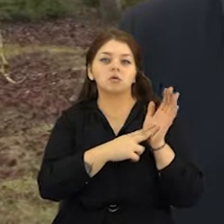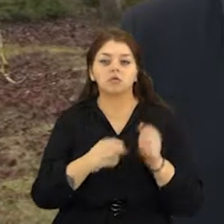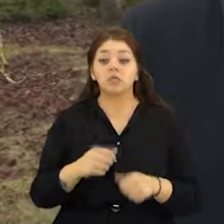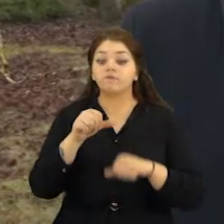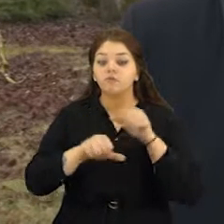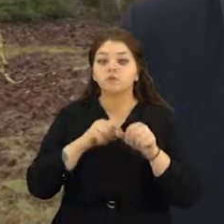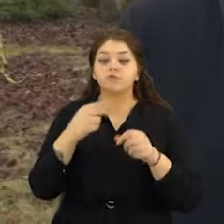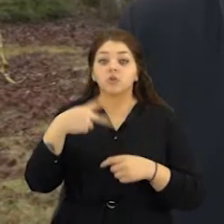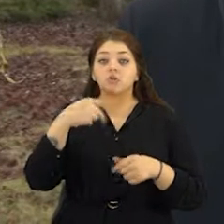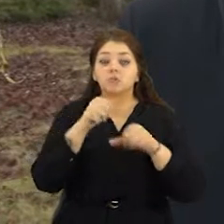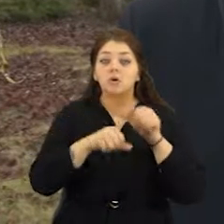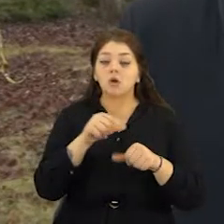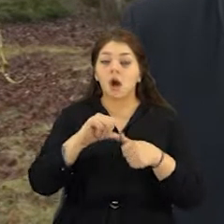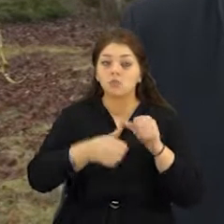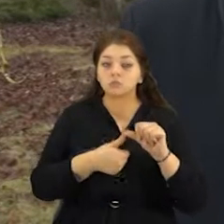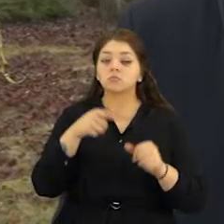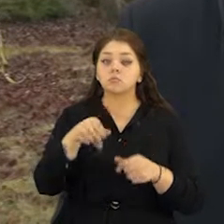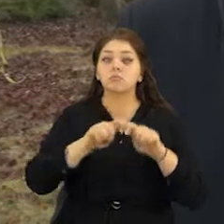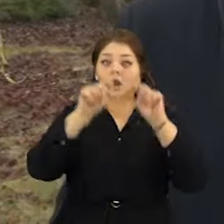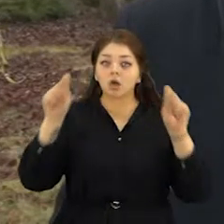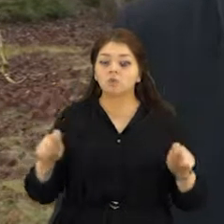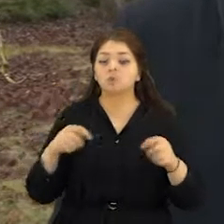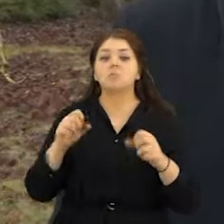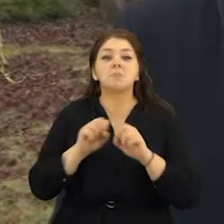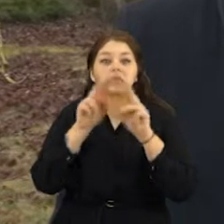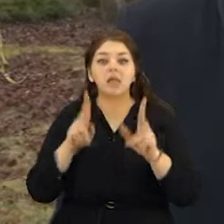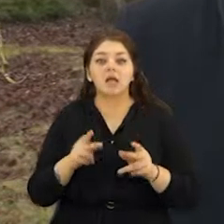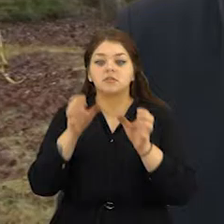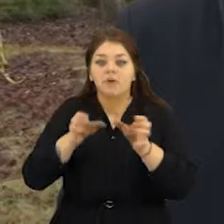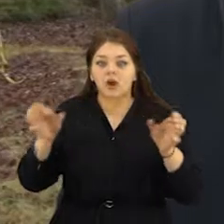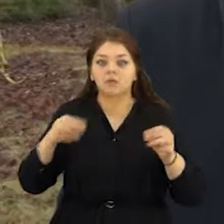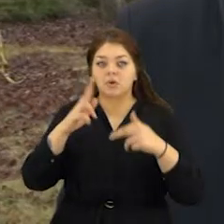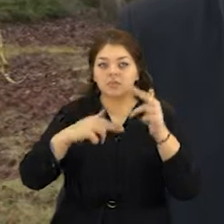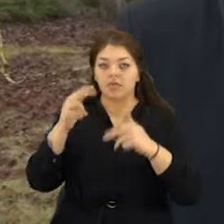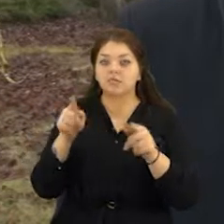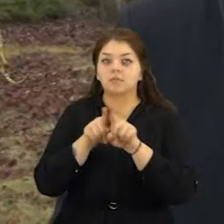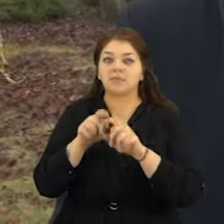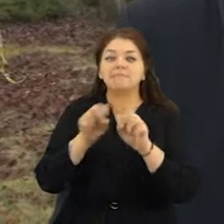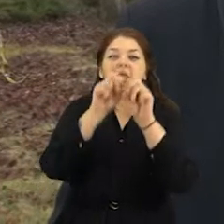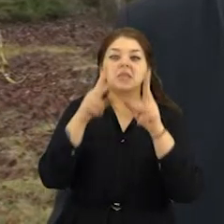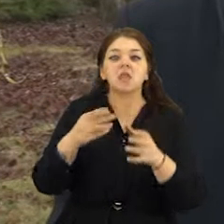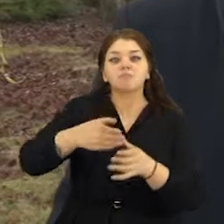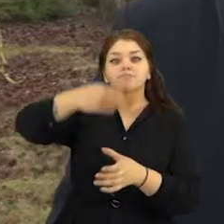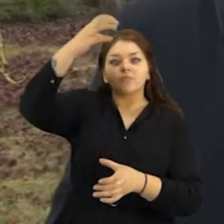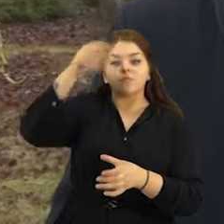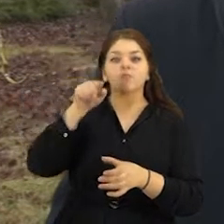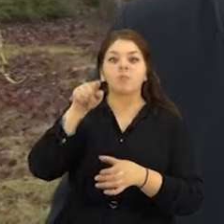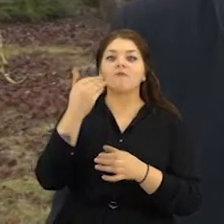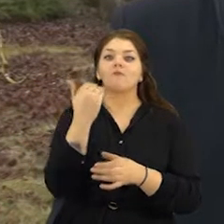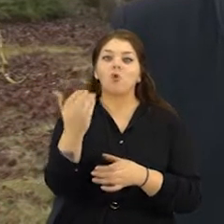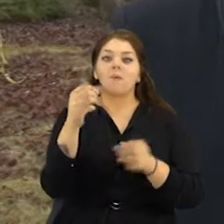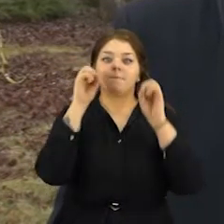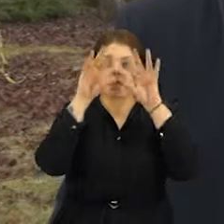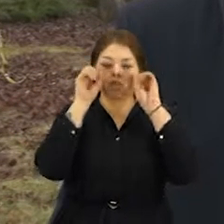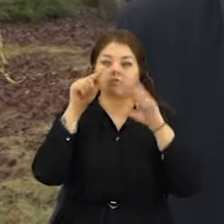amžiaus pradžiai, tai specialiai pastatė pastatą pelėdinę, kur perėdavosi pelėdą. Tikrai pastatė